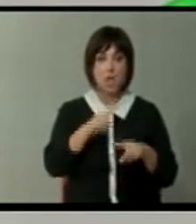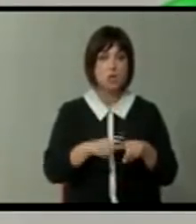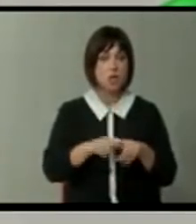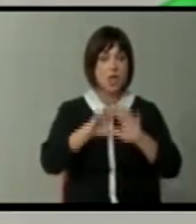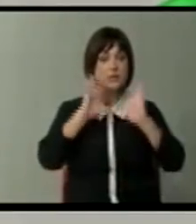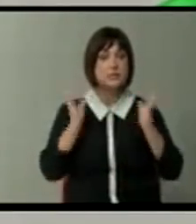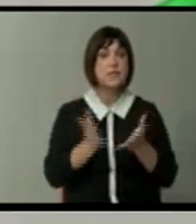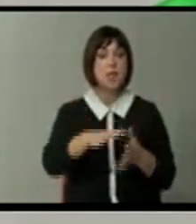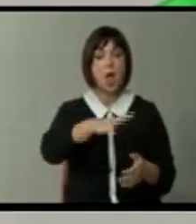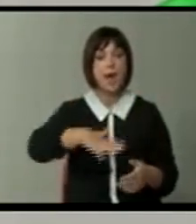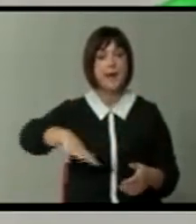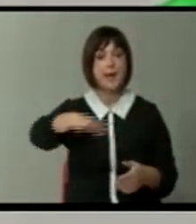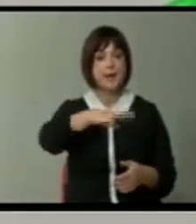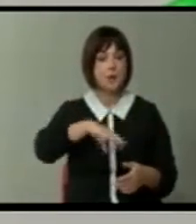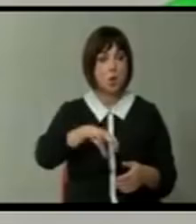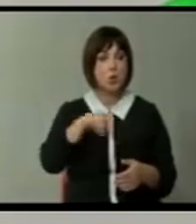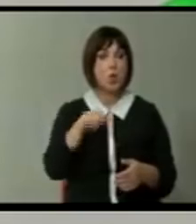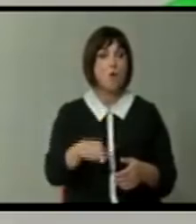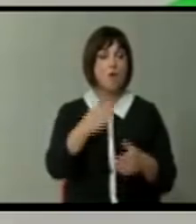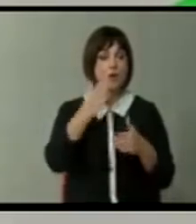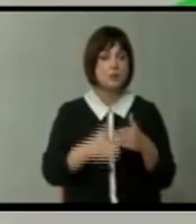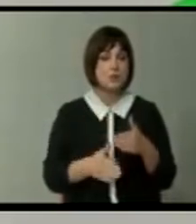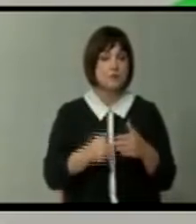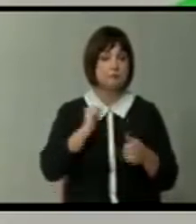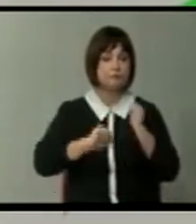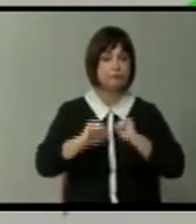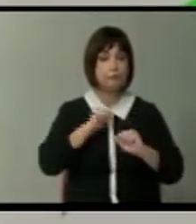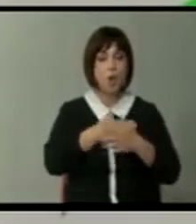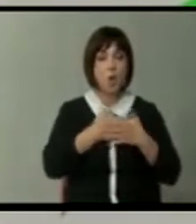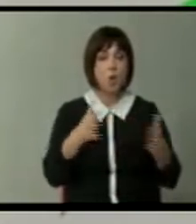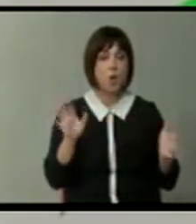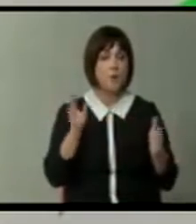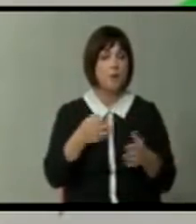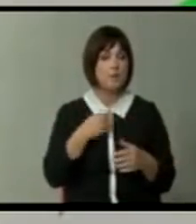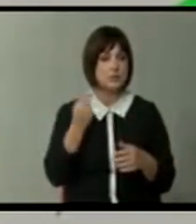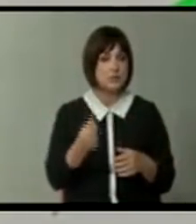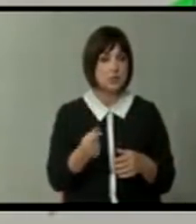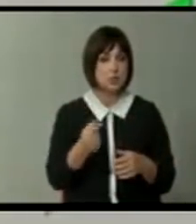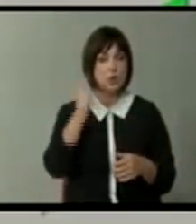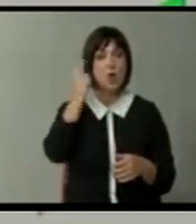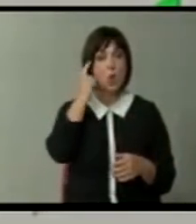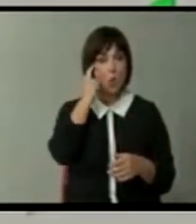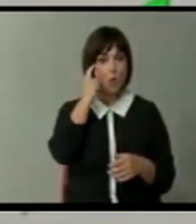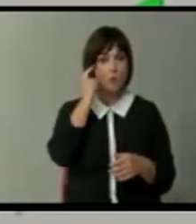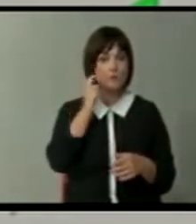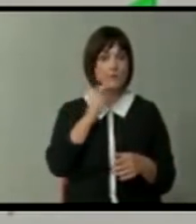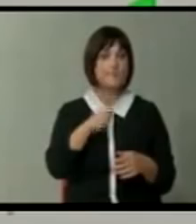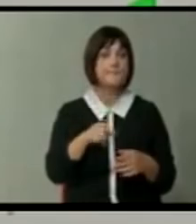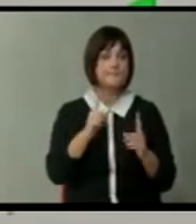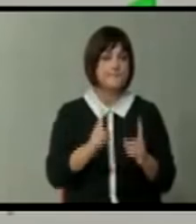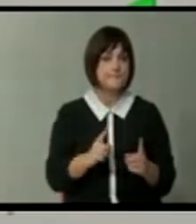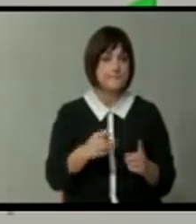току за целиот регион, и тоа е завршена макутрпно, со голема цена, со логиката стап